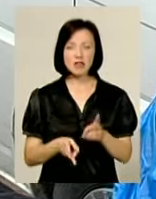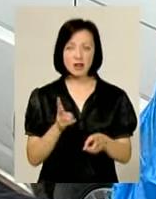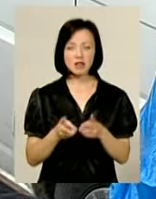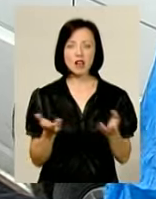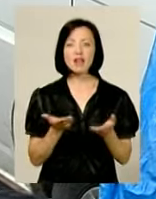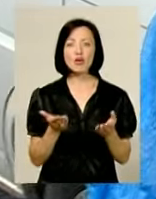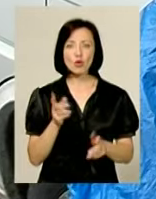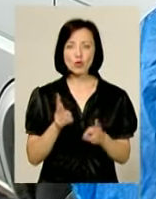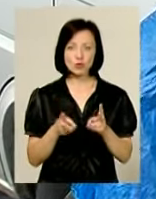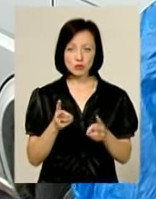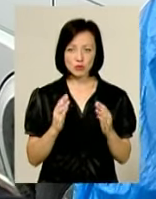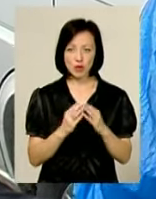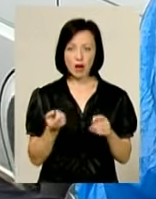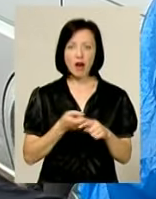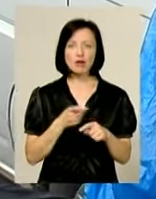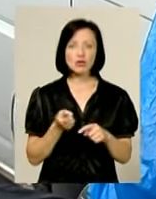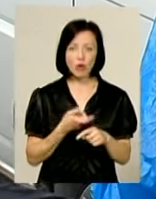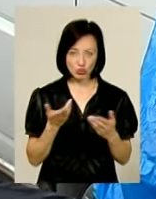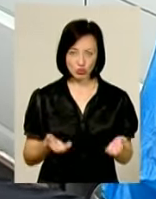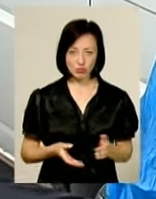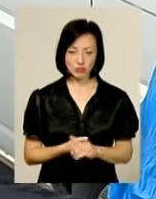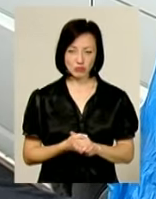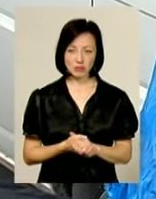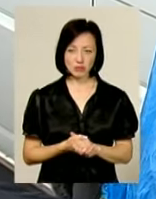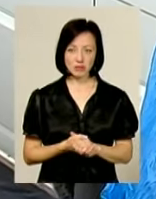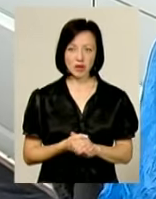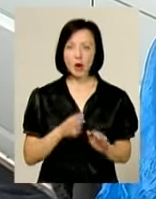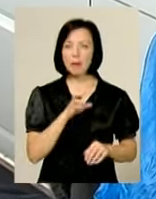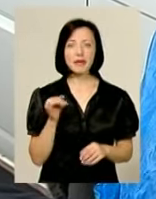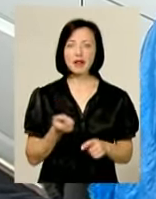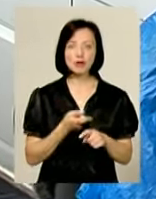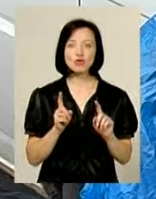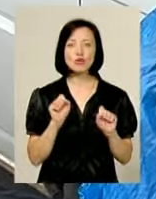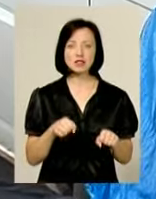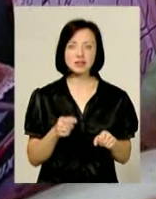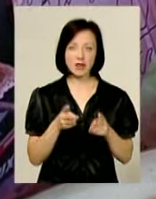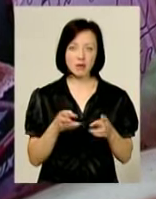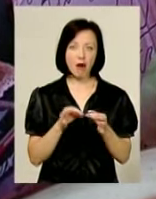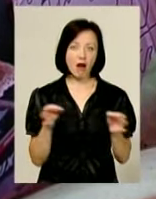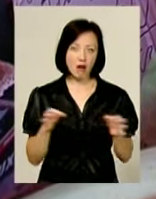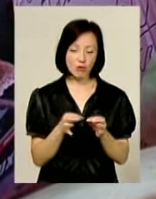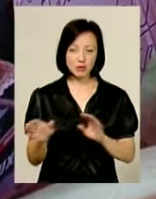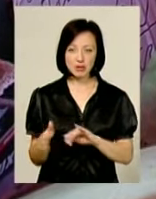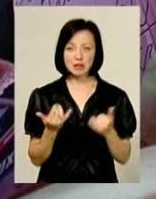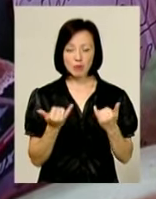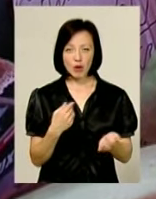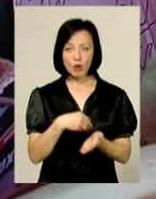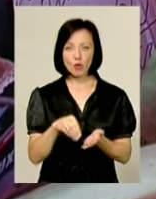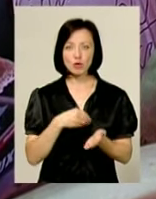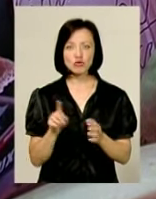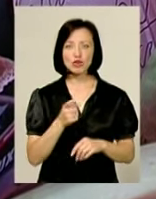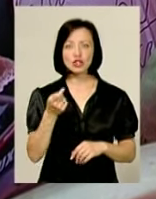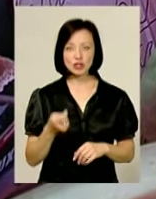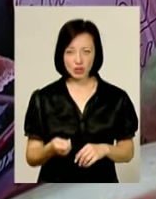Що готуєте?» «Картошку. Що де картошка, то що вона зварить? Макарони». Тепер переважно купують, що